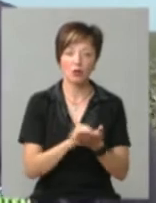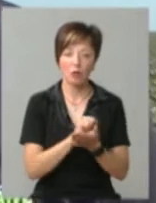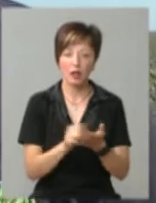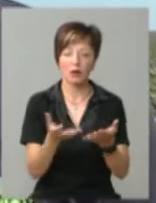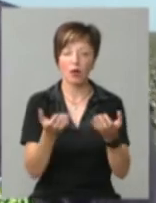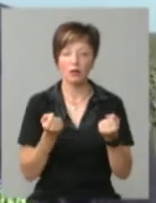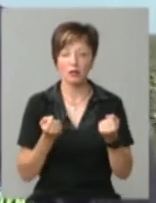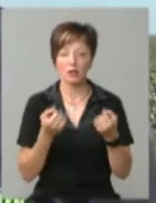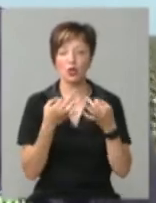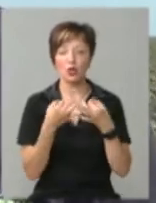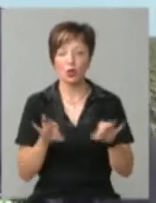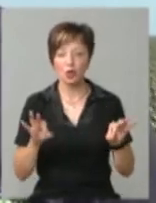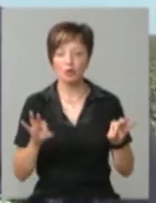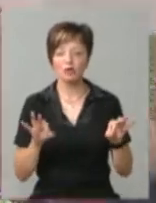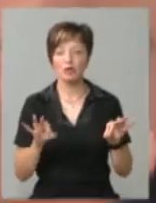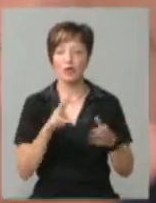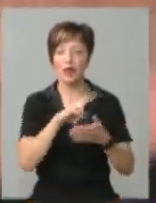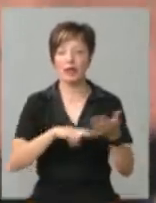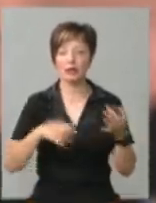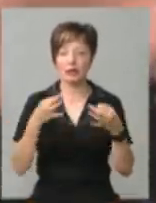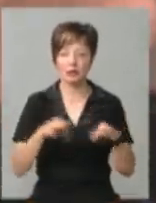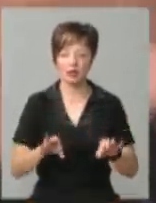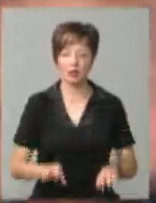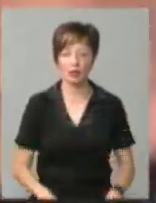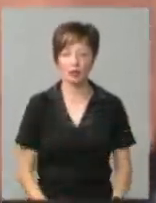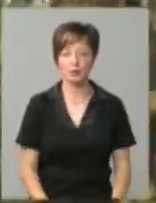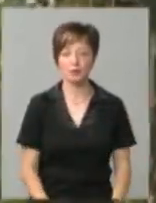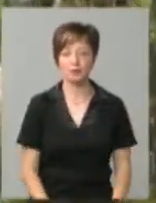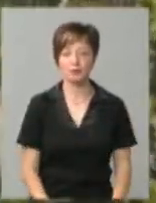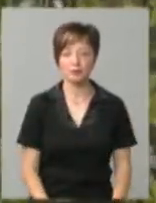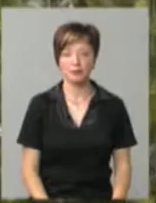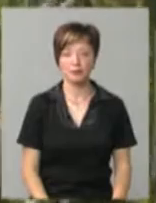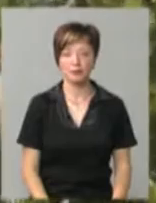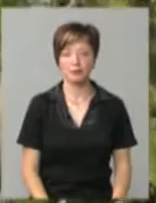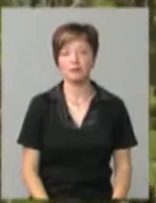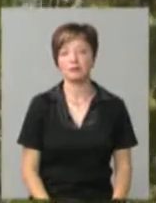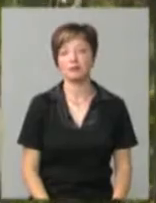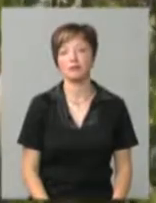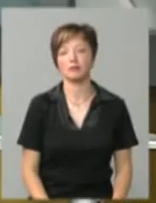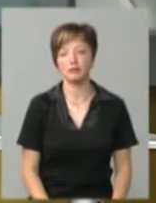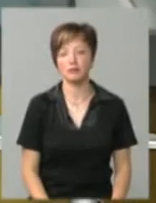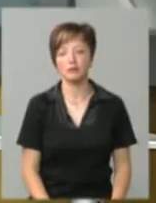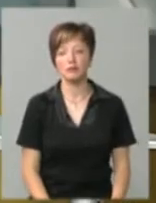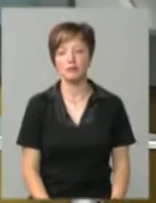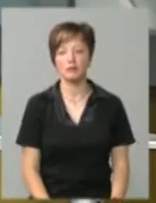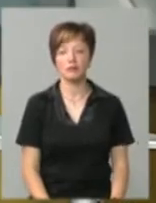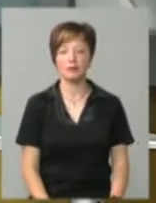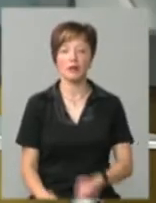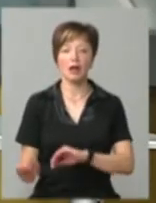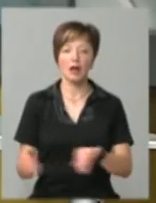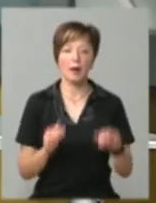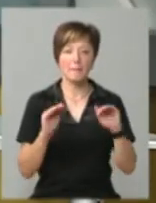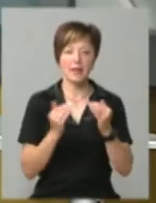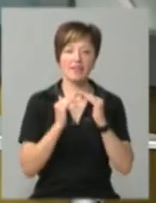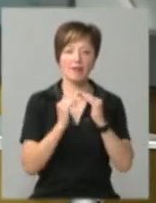отримати дозвіл, отримати ліцензію. Світлана Поробок, Іван Мовчан, новини на Суспільному, Хмельниччина. Мініферму